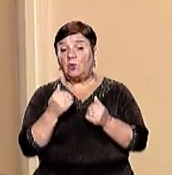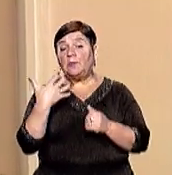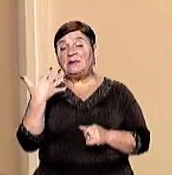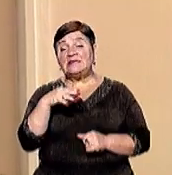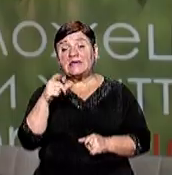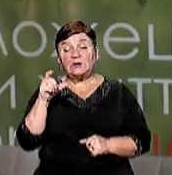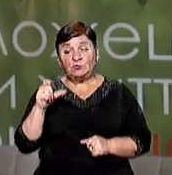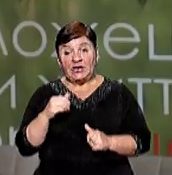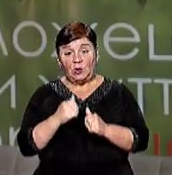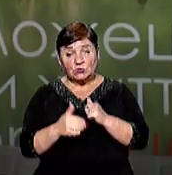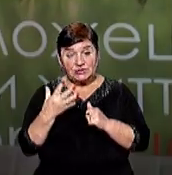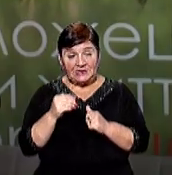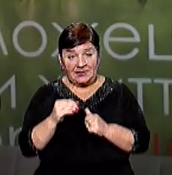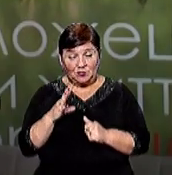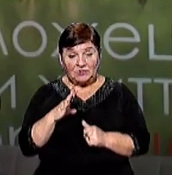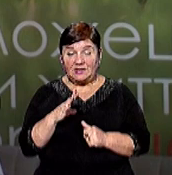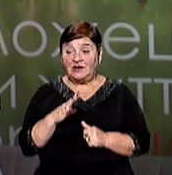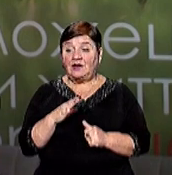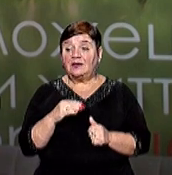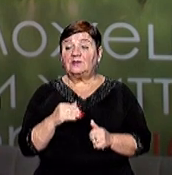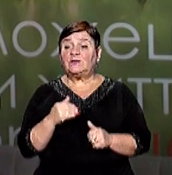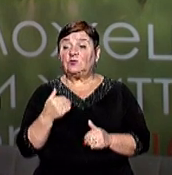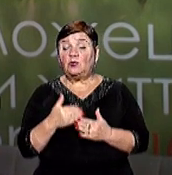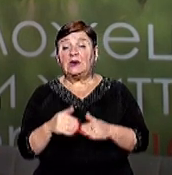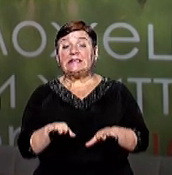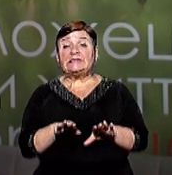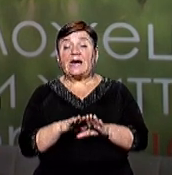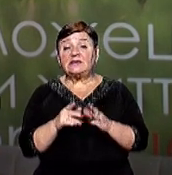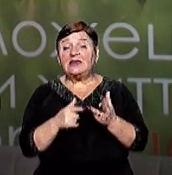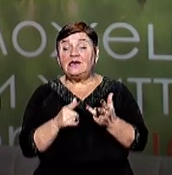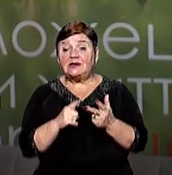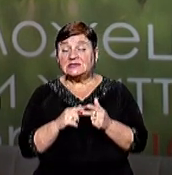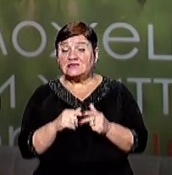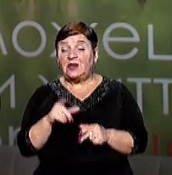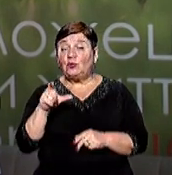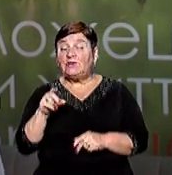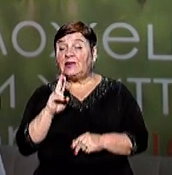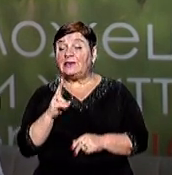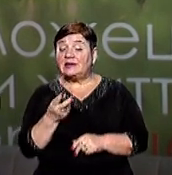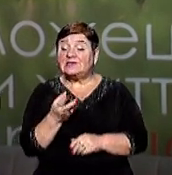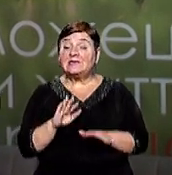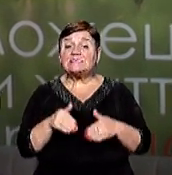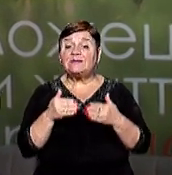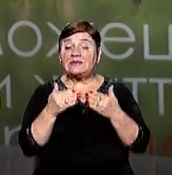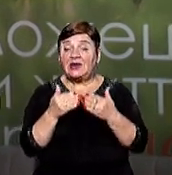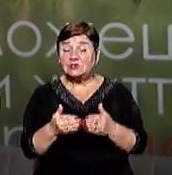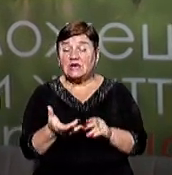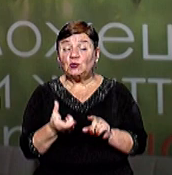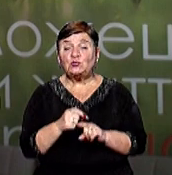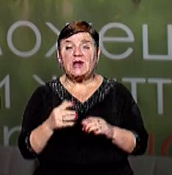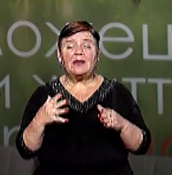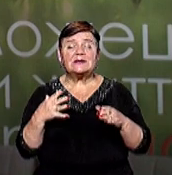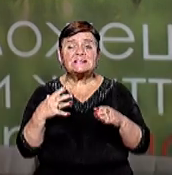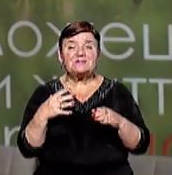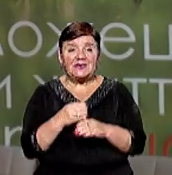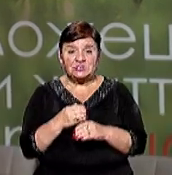50 людей В умовах пандемії, яка на сьогодні склалася, кількість донорів, які звертаються до нашого центру, дуже катастрофічно зменшилась